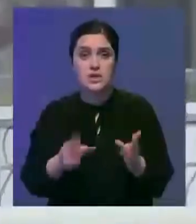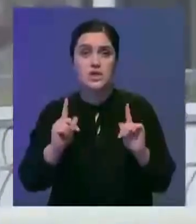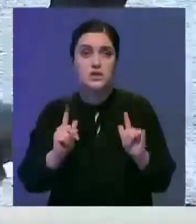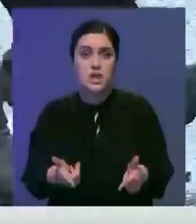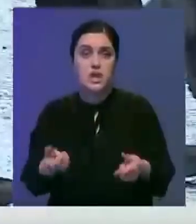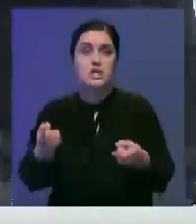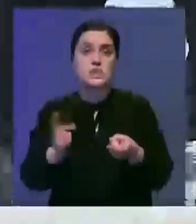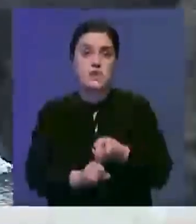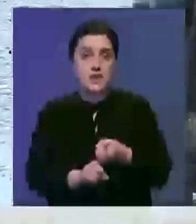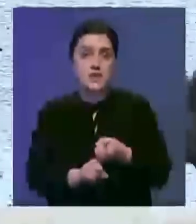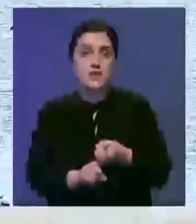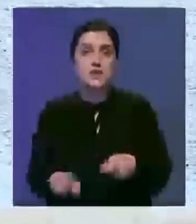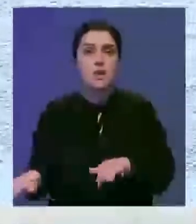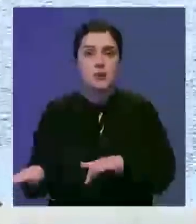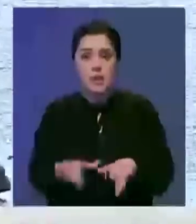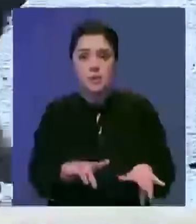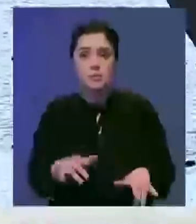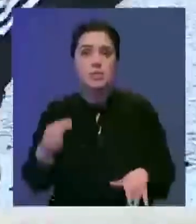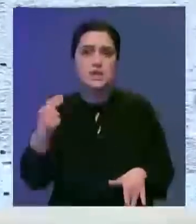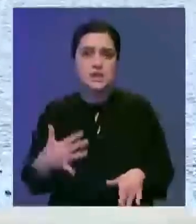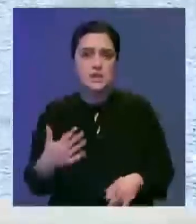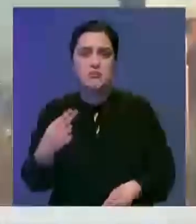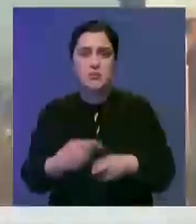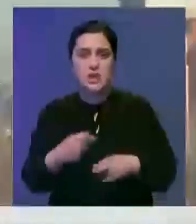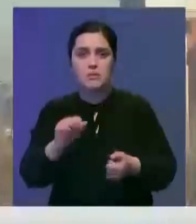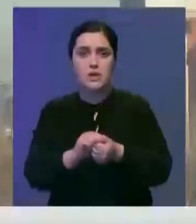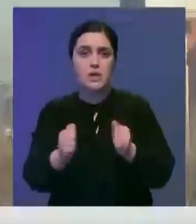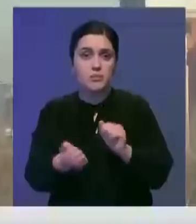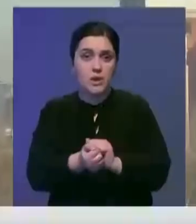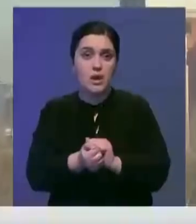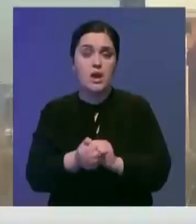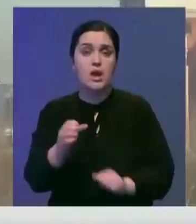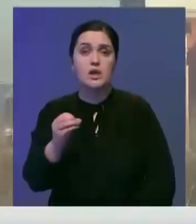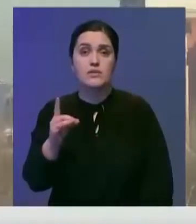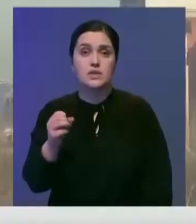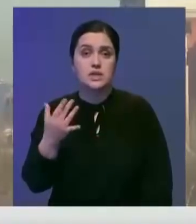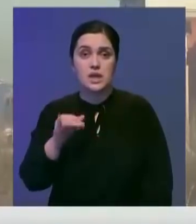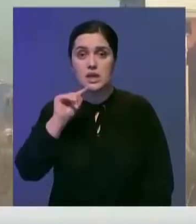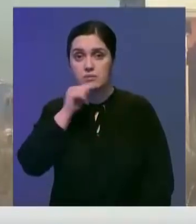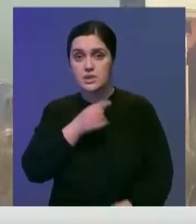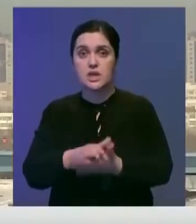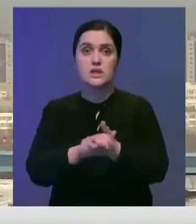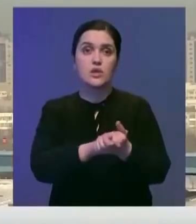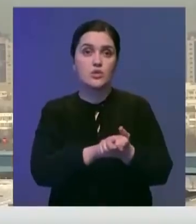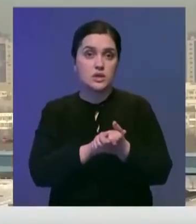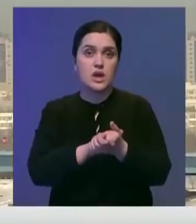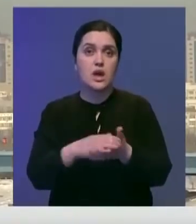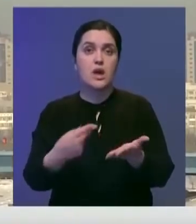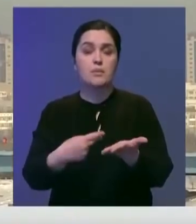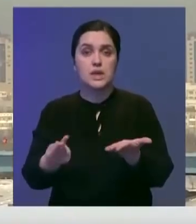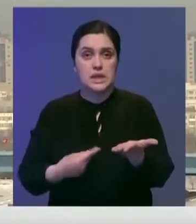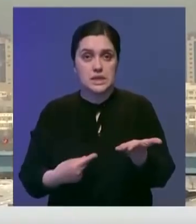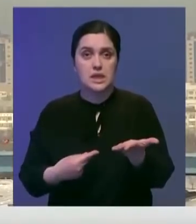ратифицировали соглашение, связанное с операциями с драгоценными металлами и камнями в рамках Евразийского экономического союза.